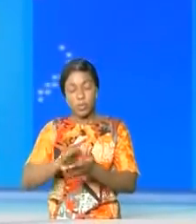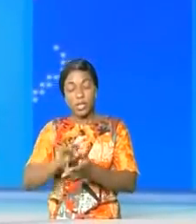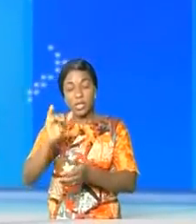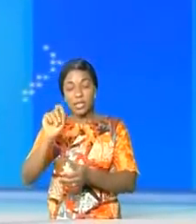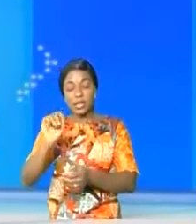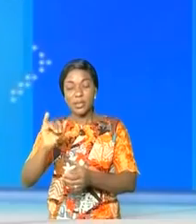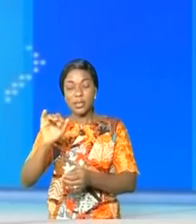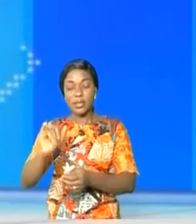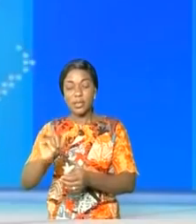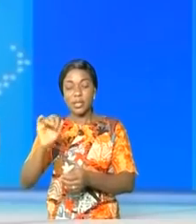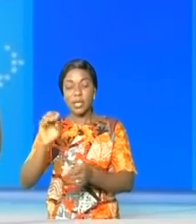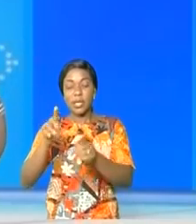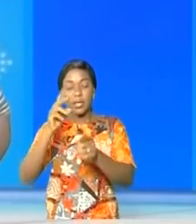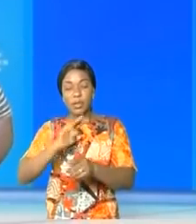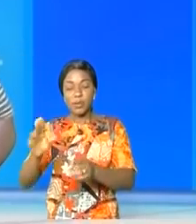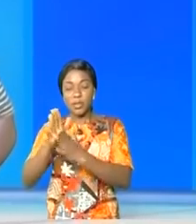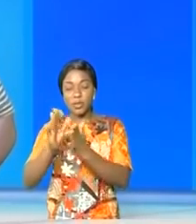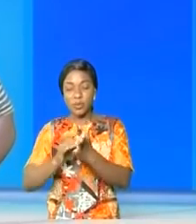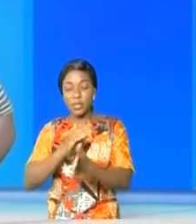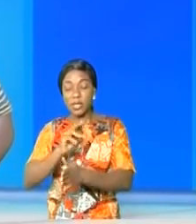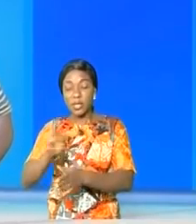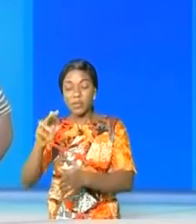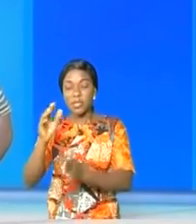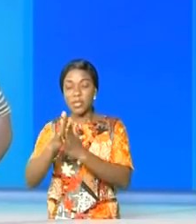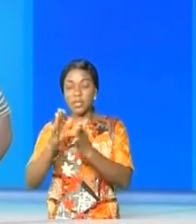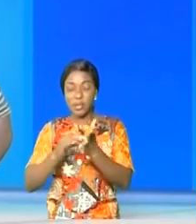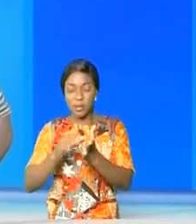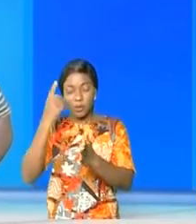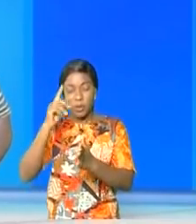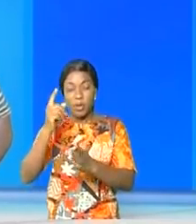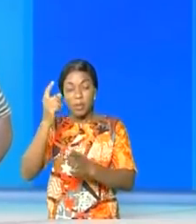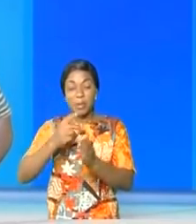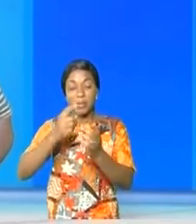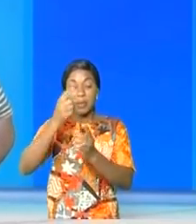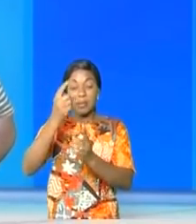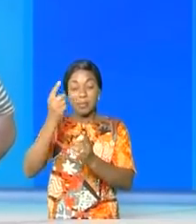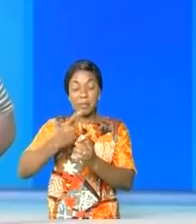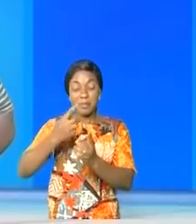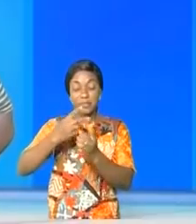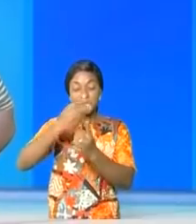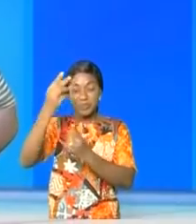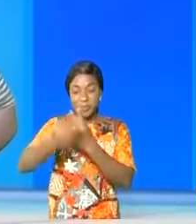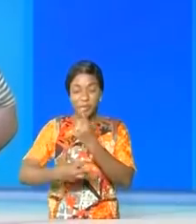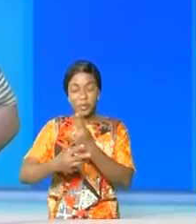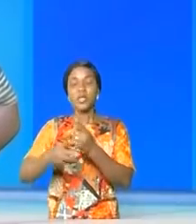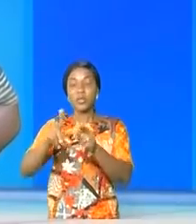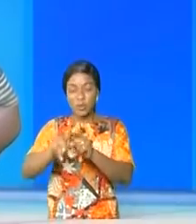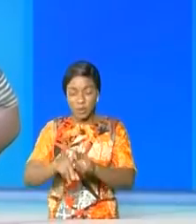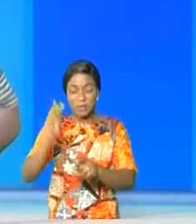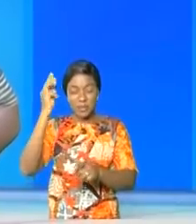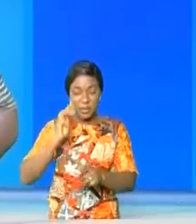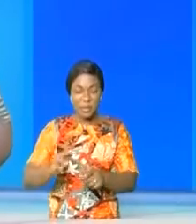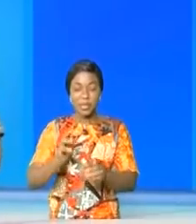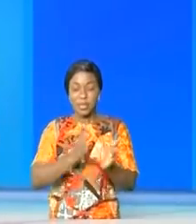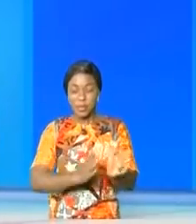2018-2019 et du premier trimestre 2020, les vice-premiers ministres du plan, Mme